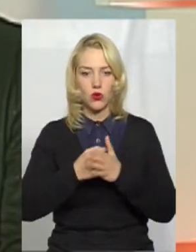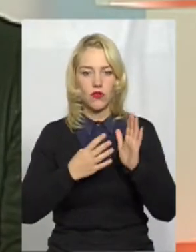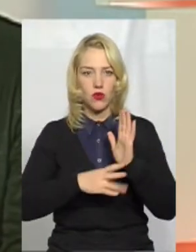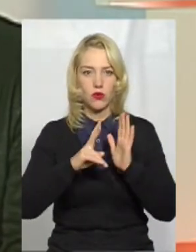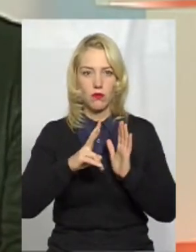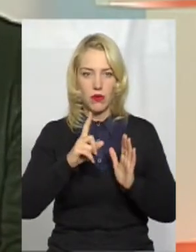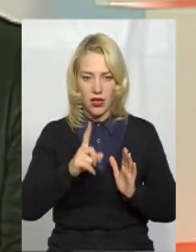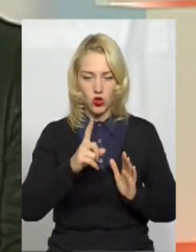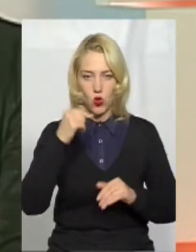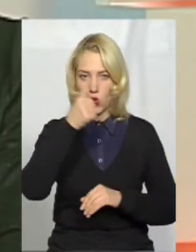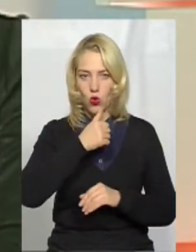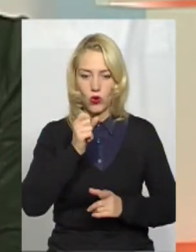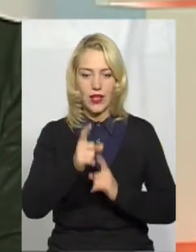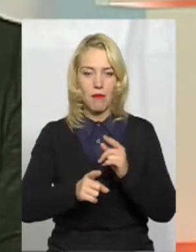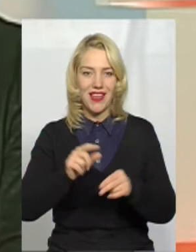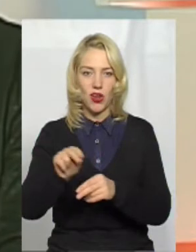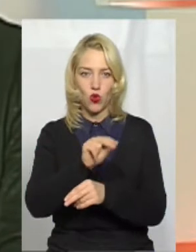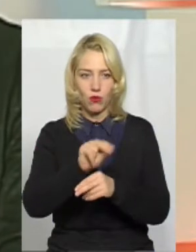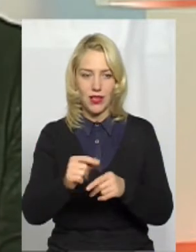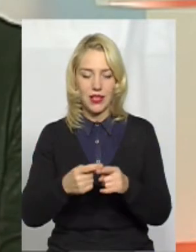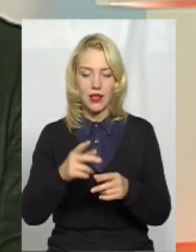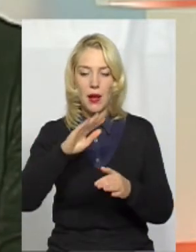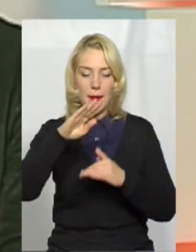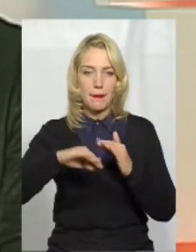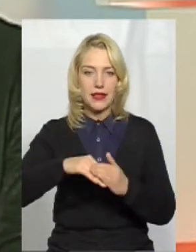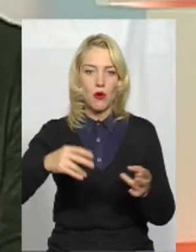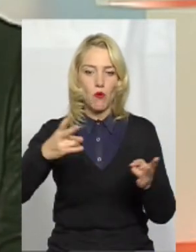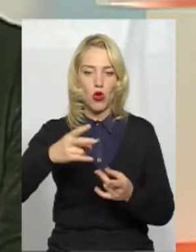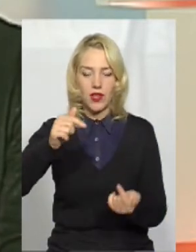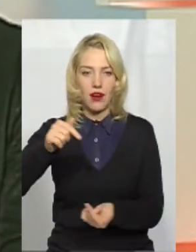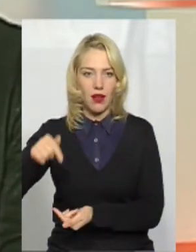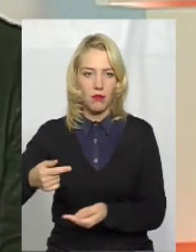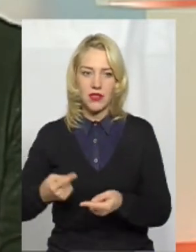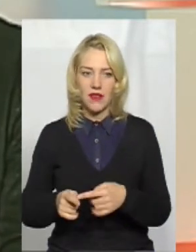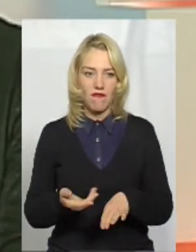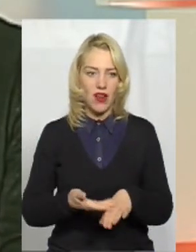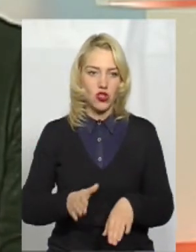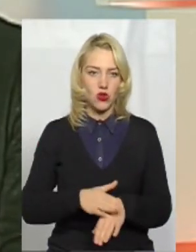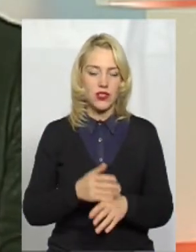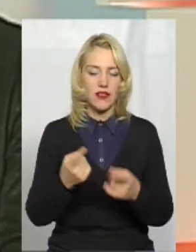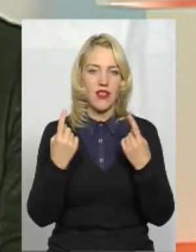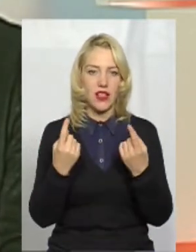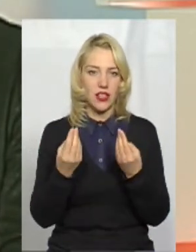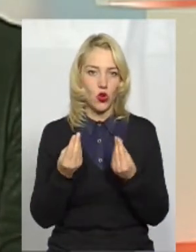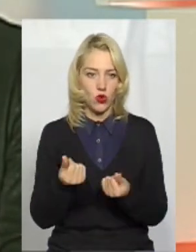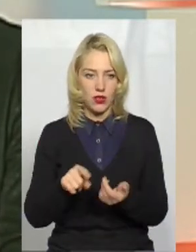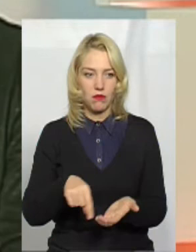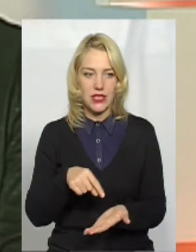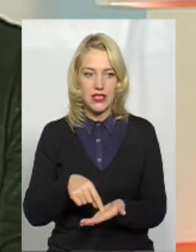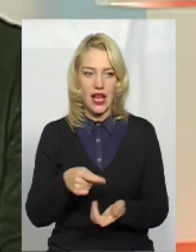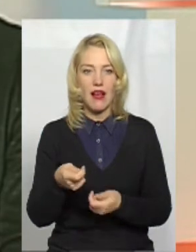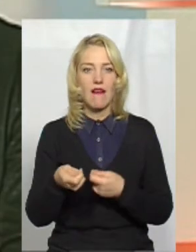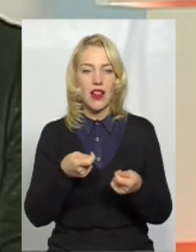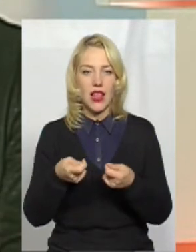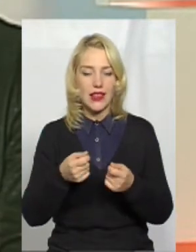року. І переробити їх під потреби, це дуже важко, це великі кошти. Міська влада